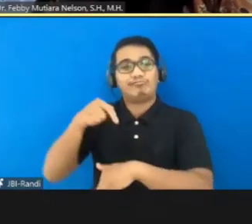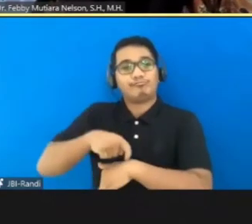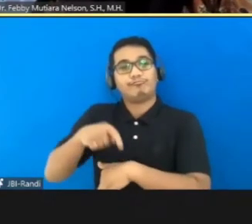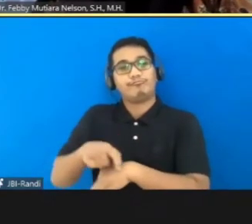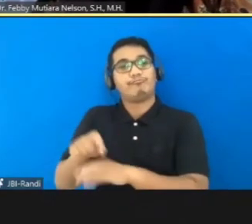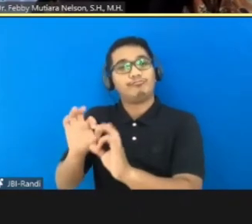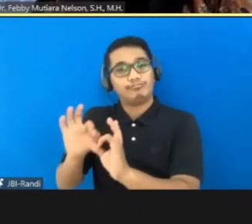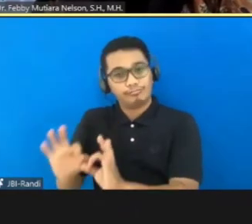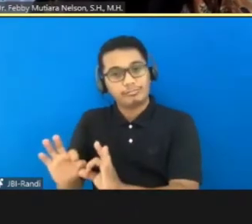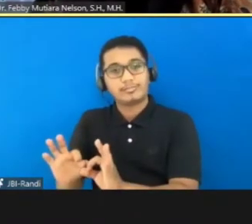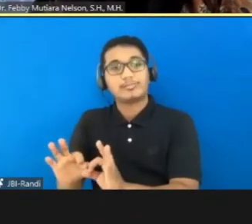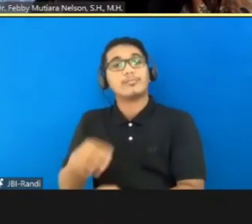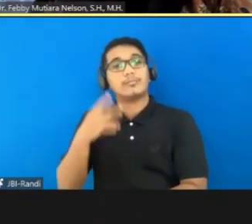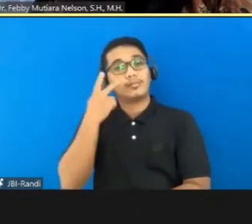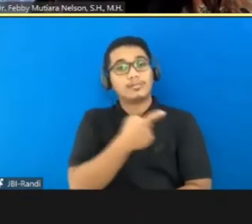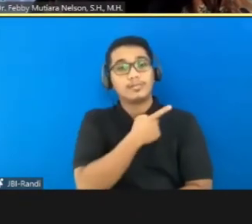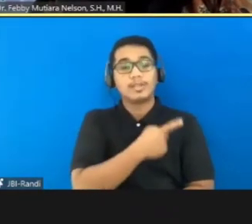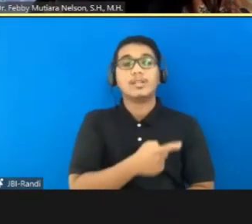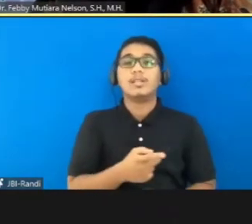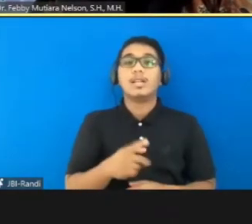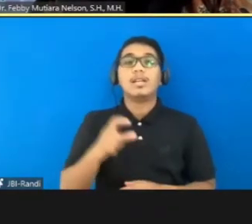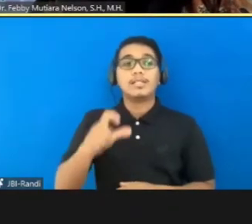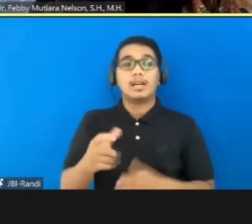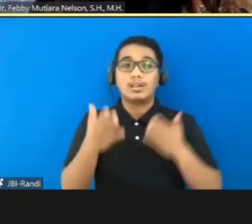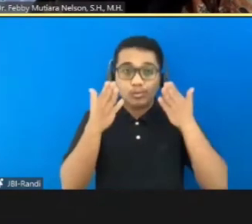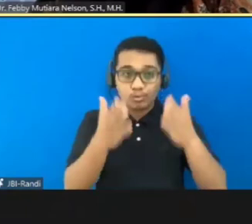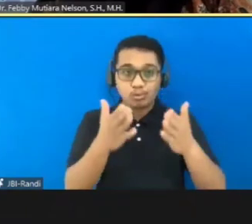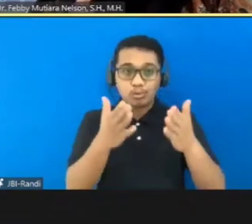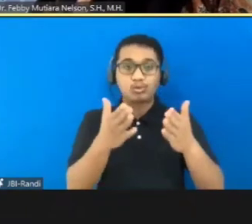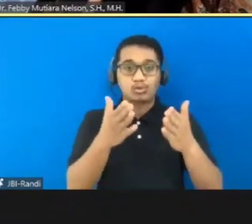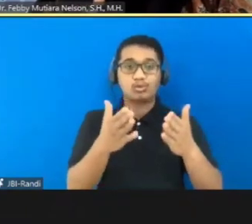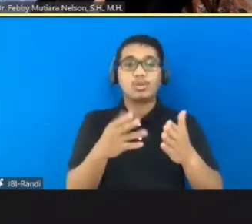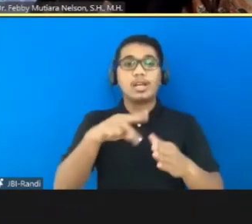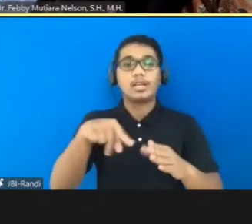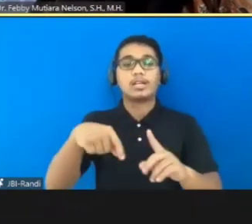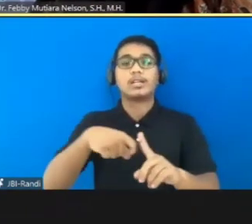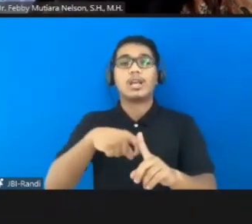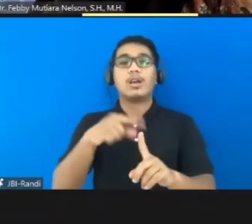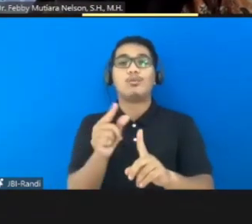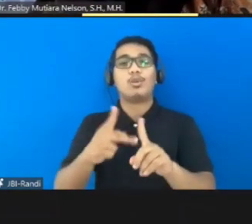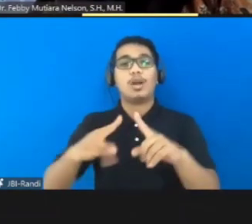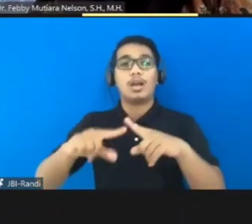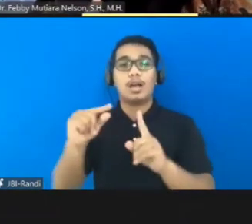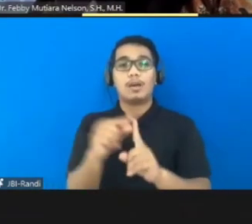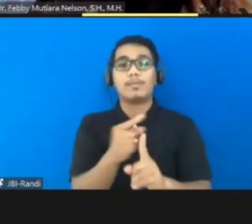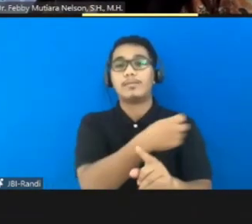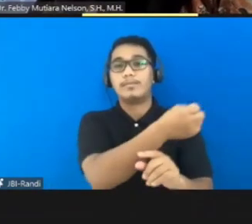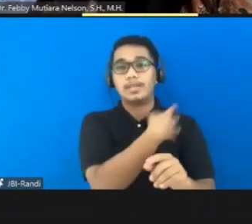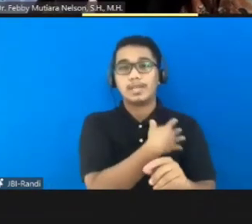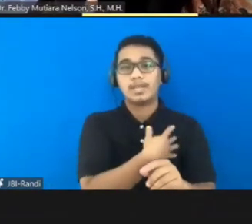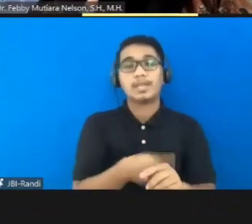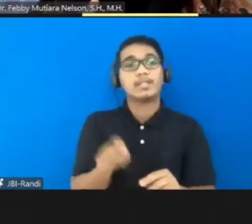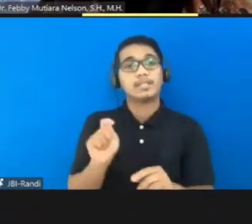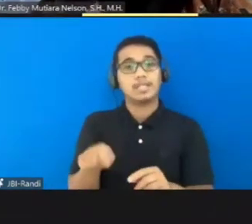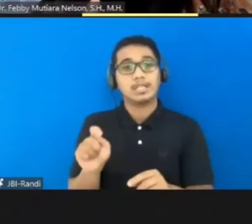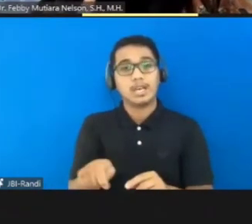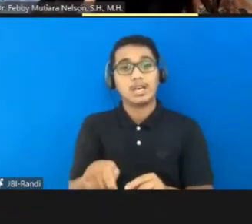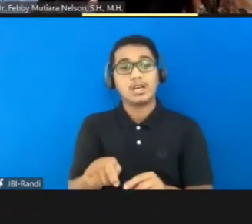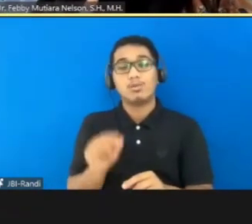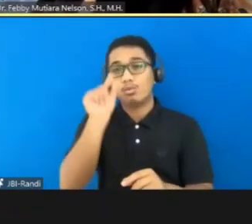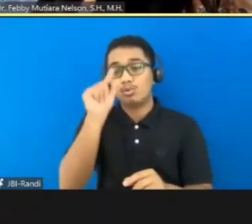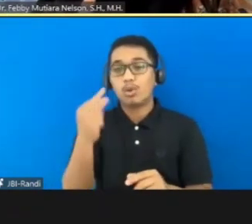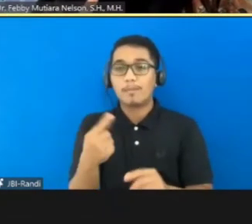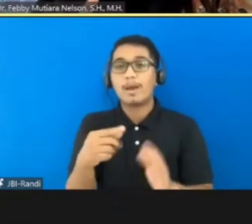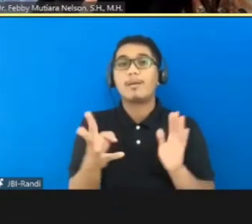Kita lihat di sini jalur khusus di RQHB itu mengatakan bahwa sidang pengadilan digunakan untuk perkara yang